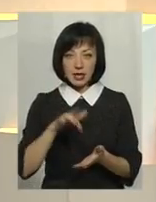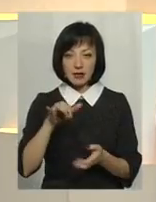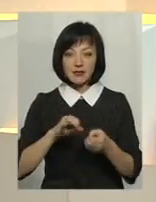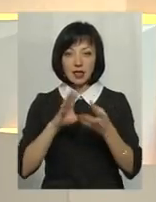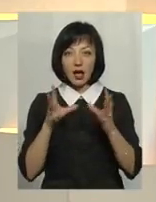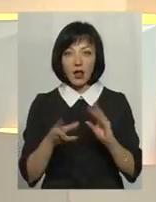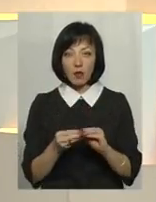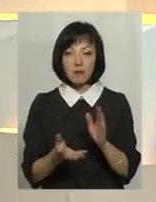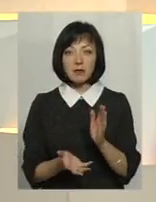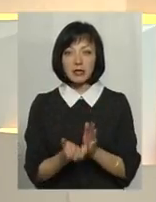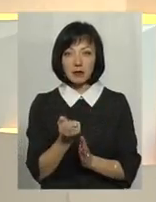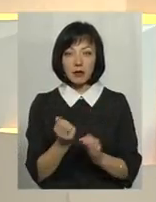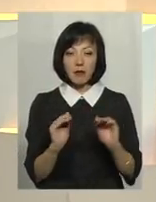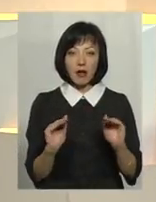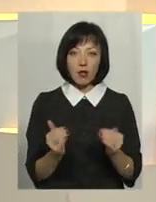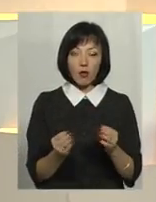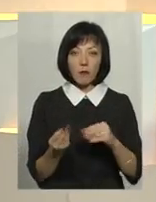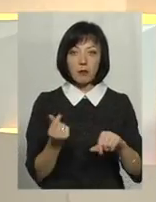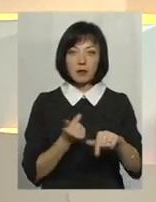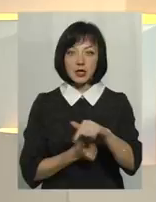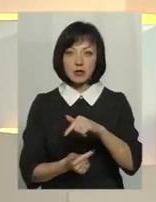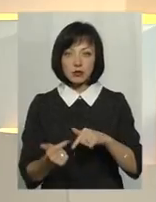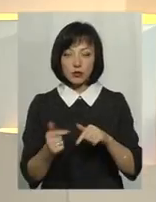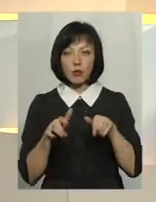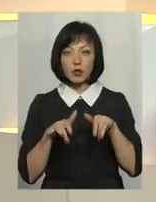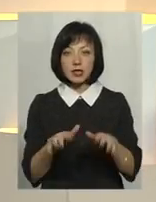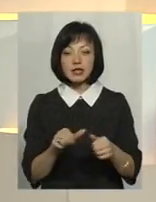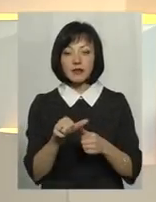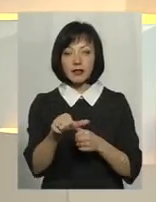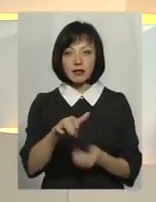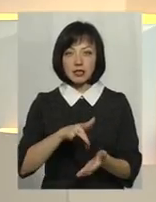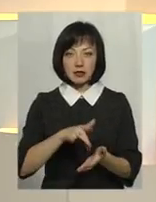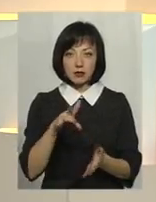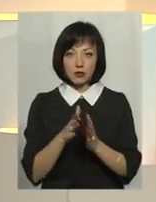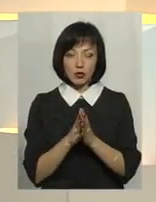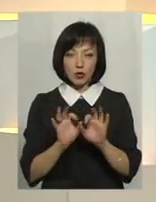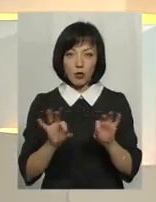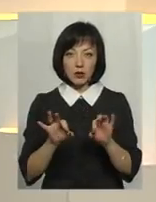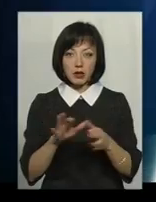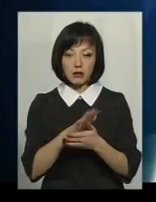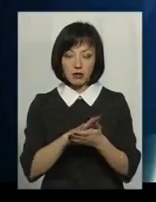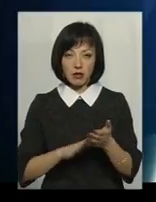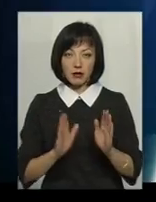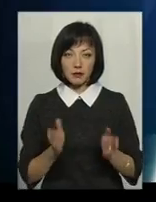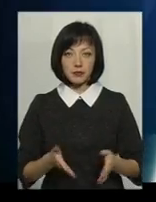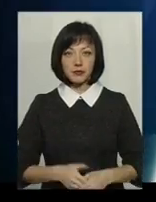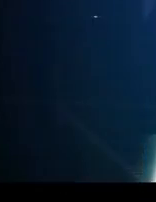загалом підтримки малого бізнесу та процесів децентралізації. Прошу, будь ласка, коментар і далі продовжуємо.